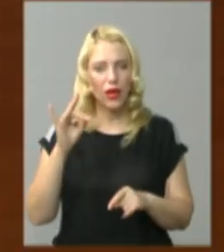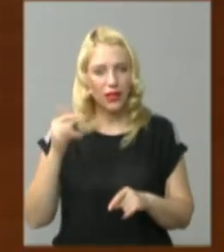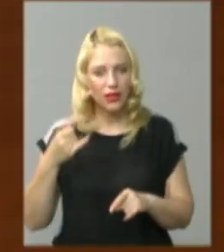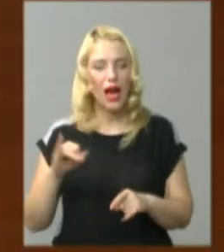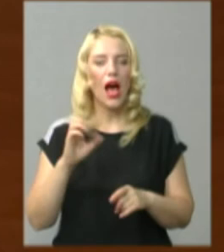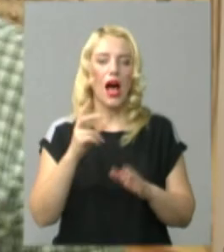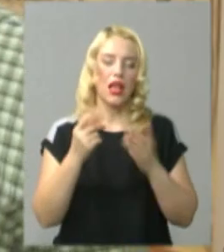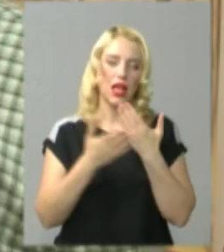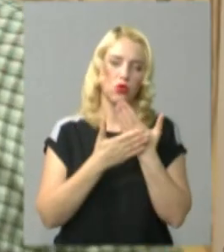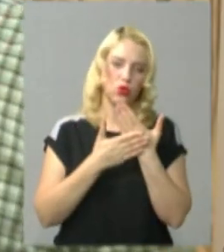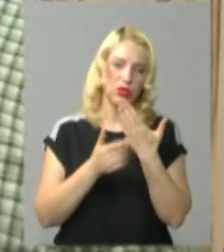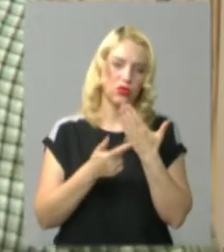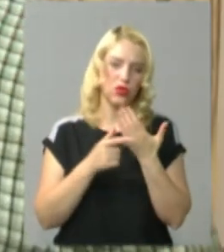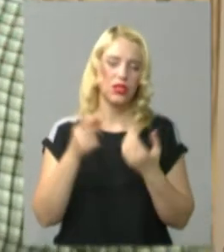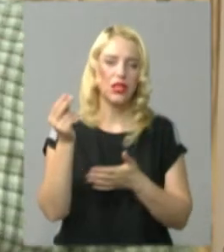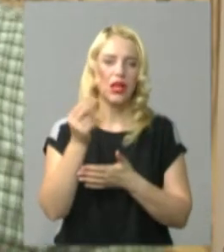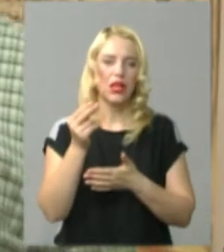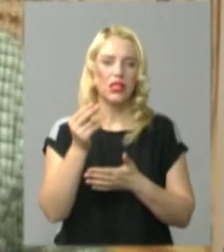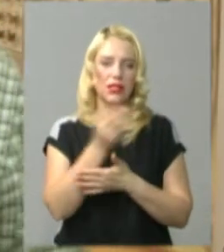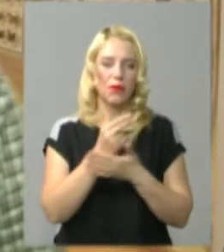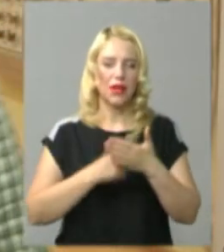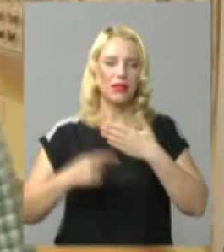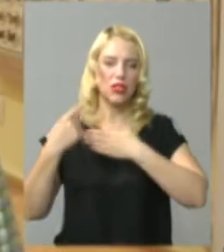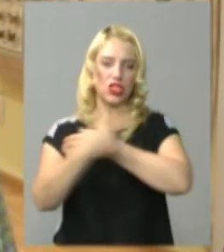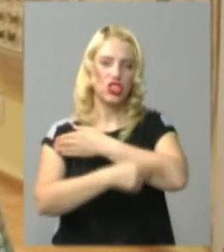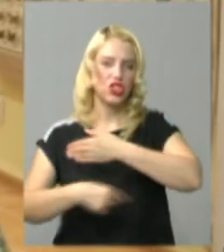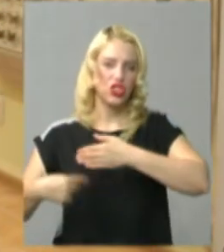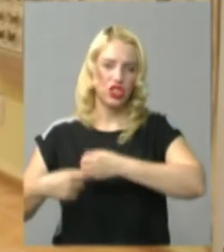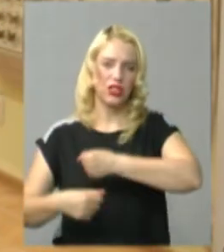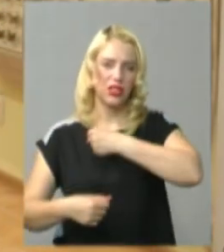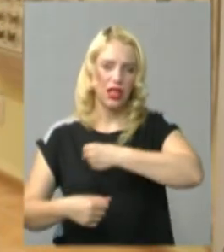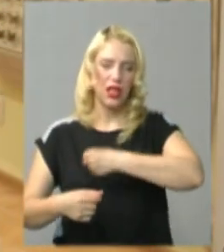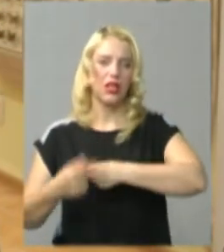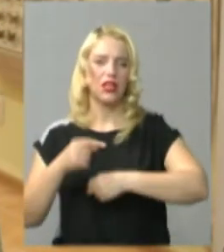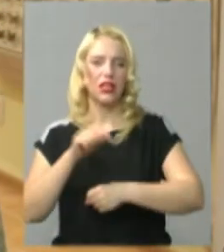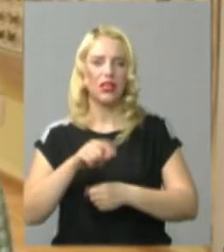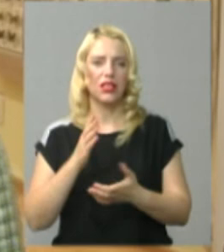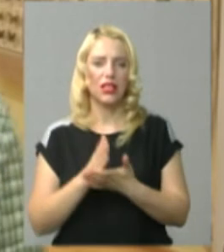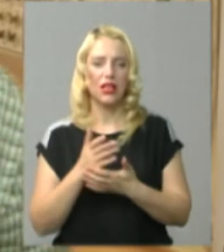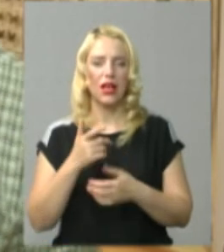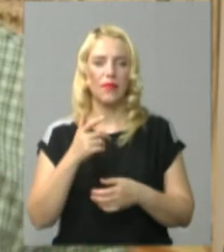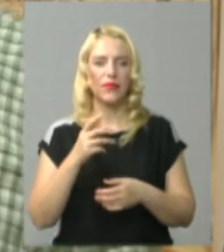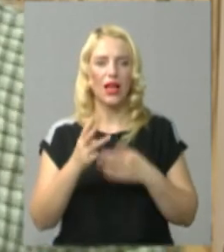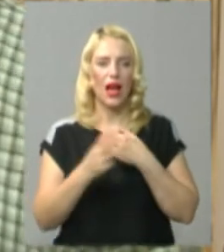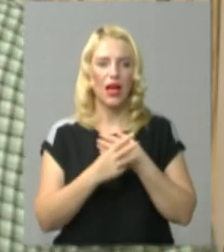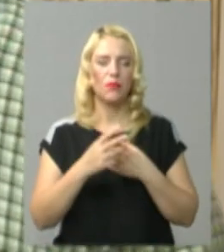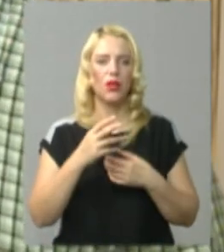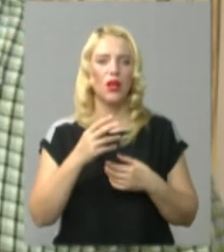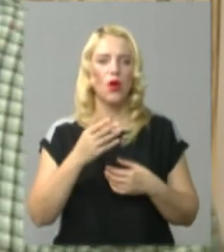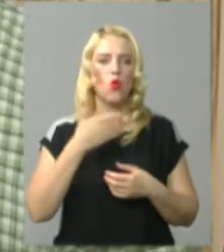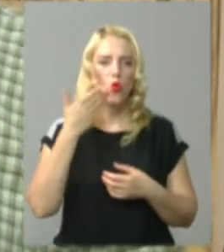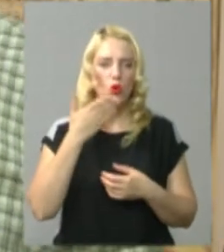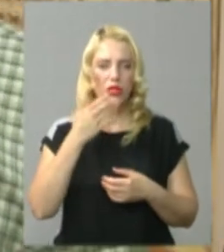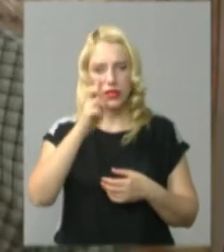стороні в одному типі монет зображено щит, на якому є герб угорських королів з